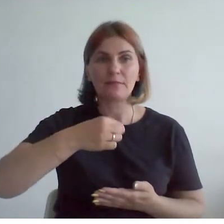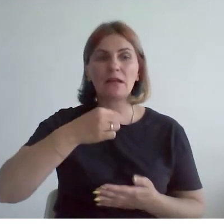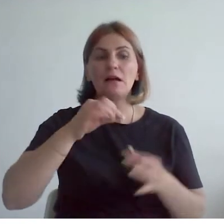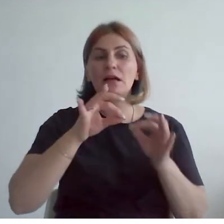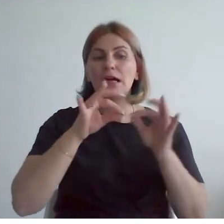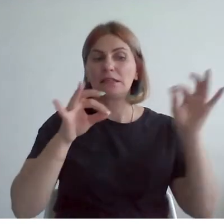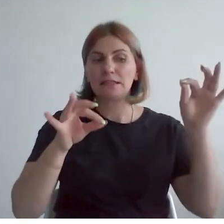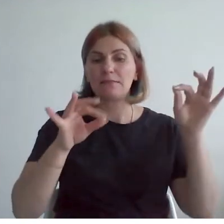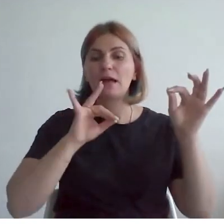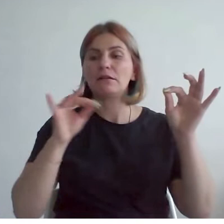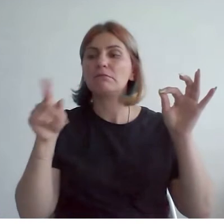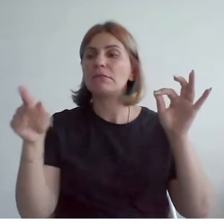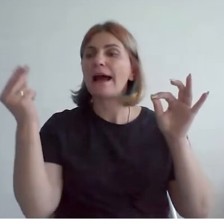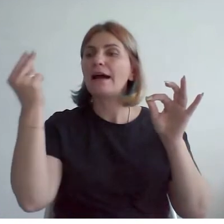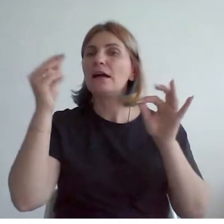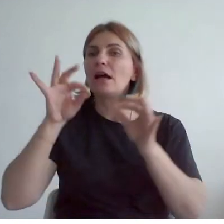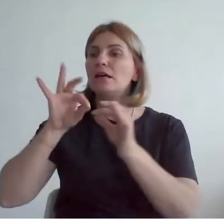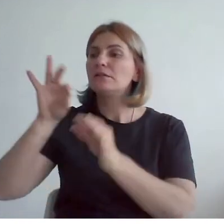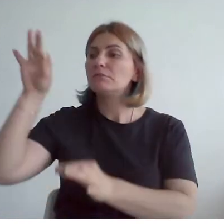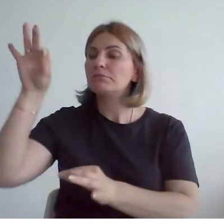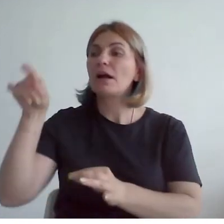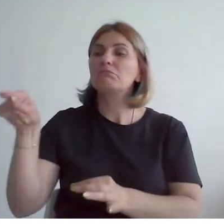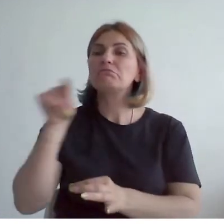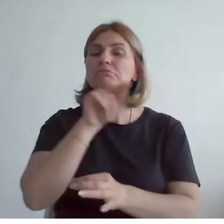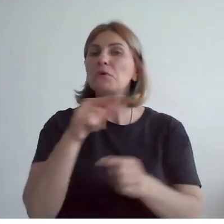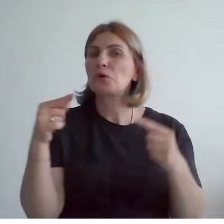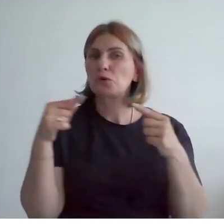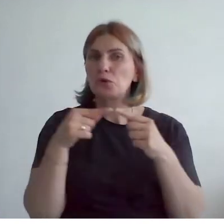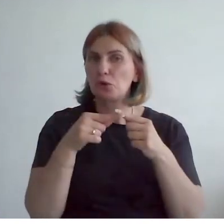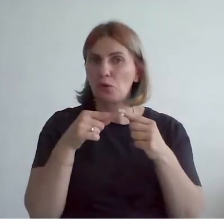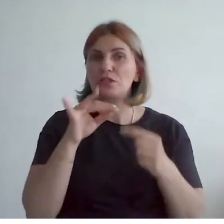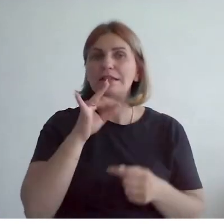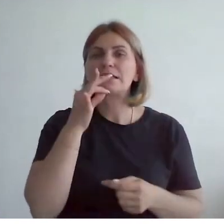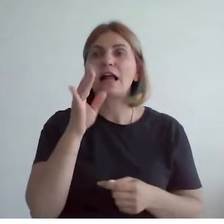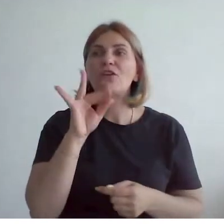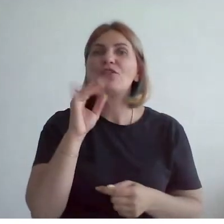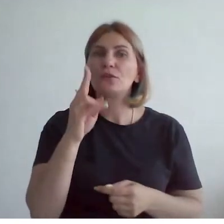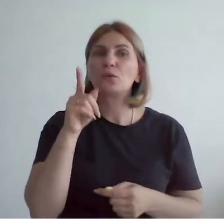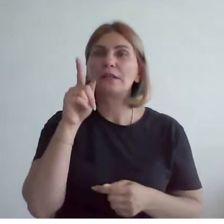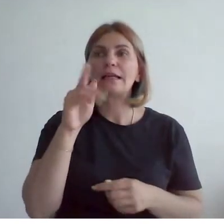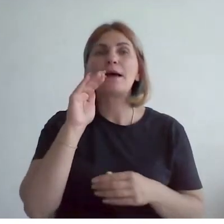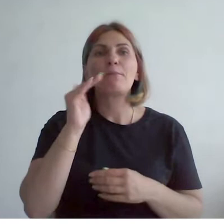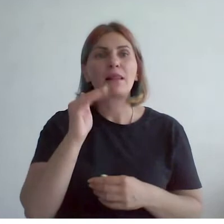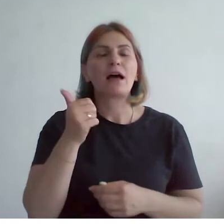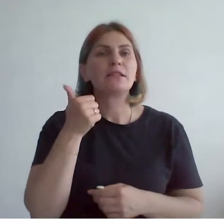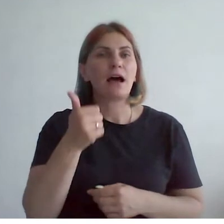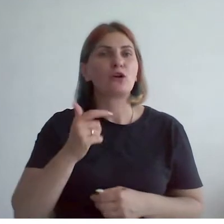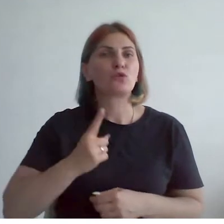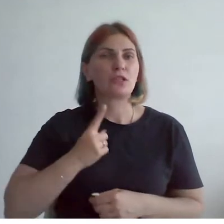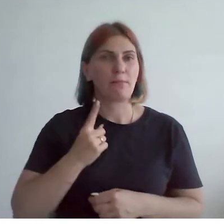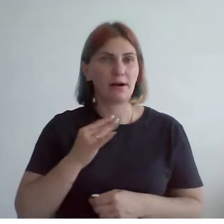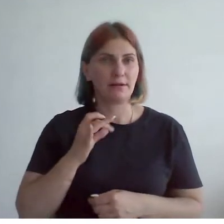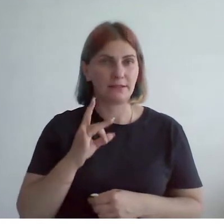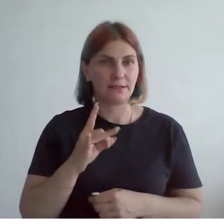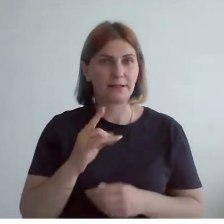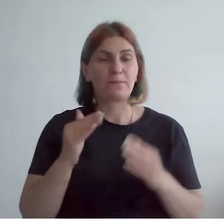измерил голову на ней. Параметры сошлись. Тогда он похвалил внука и сказал, что да, это хороший мастер. Домашние